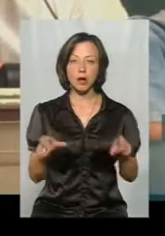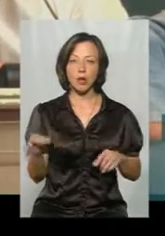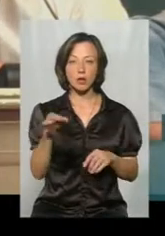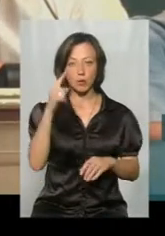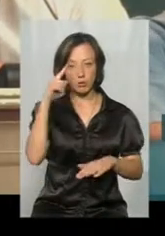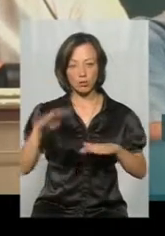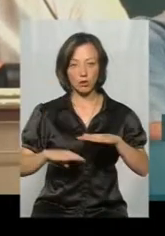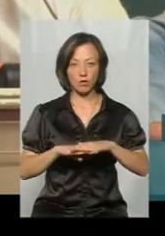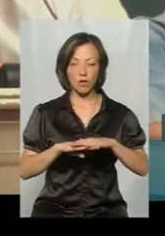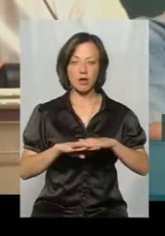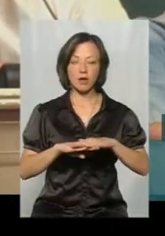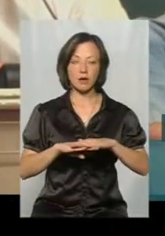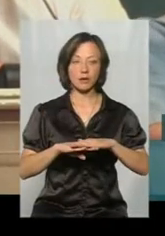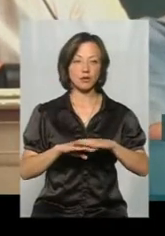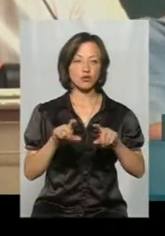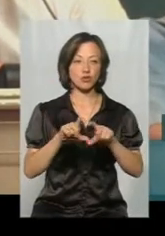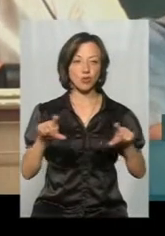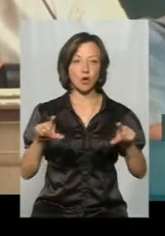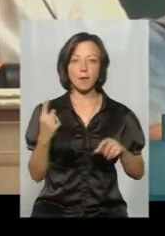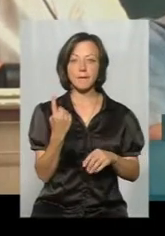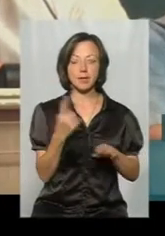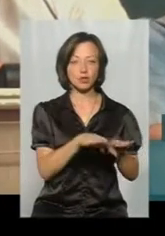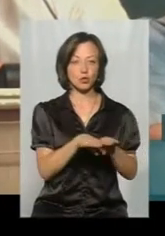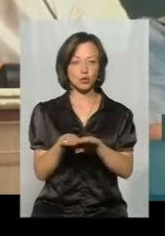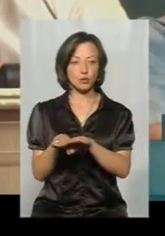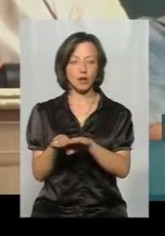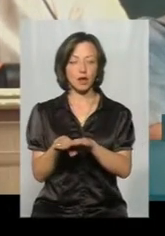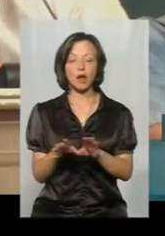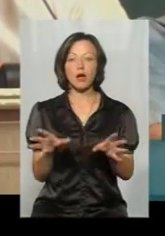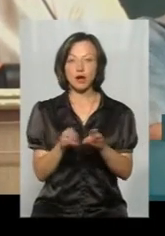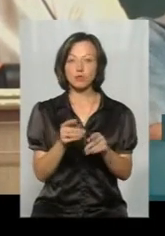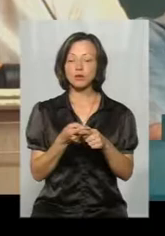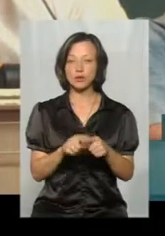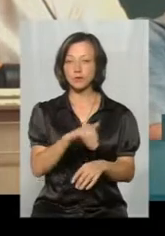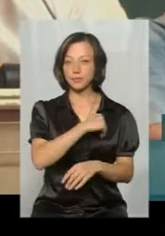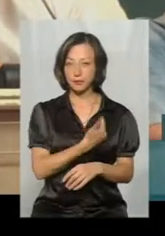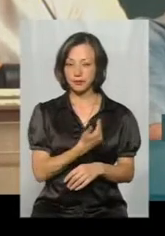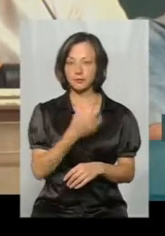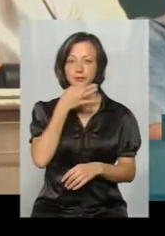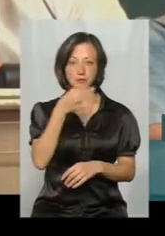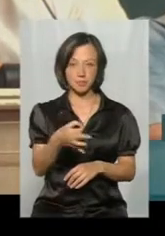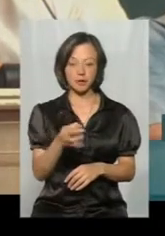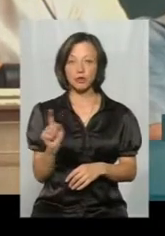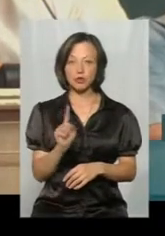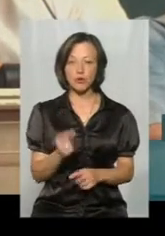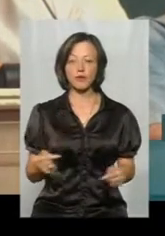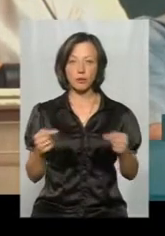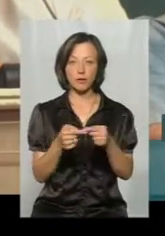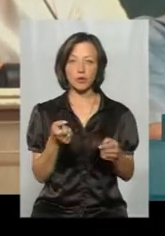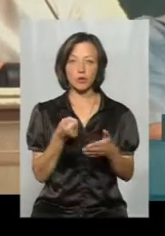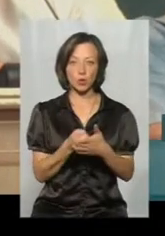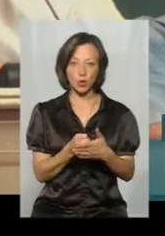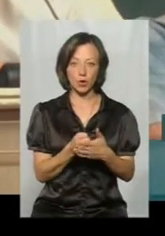підпорядкування школи першого ступеня. Разом з тим, хотів би сказати, що відповідно до